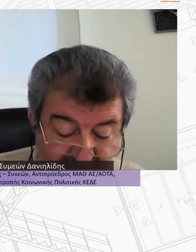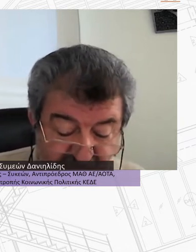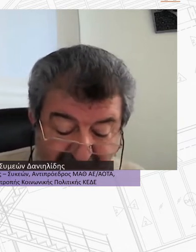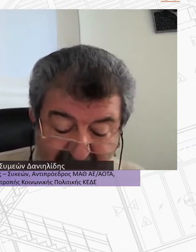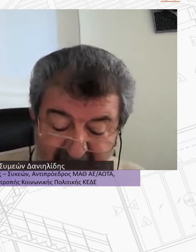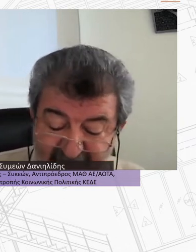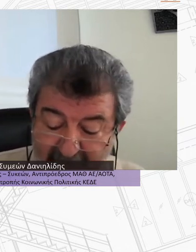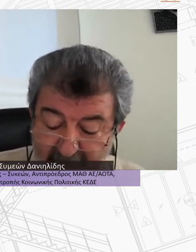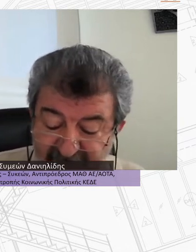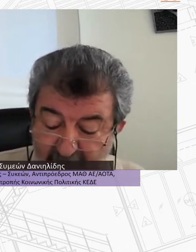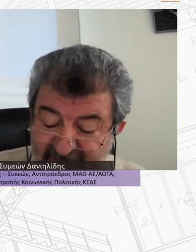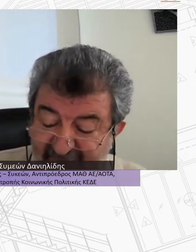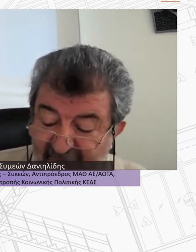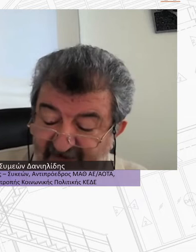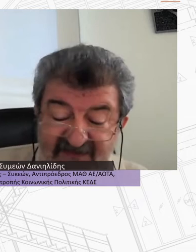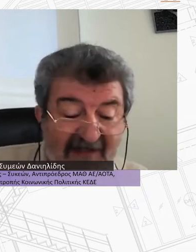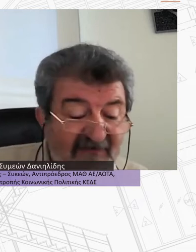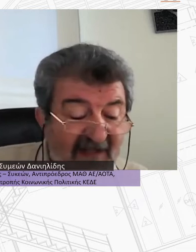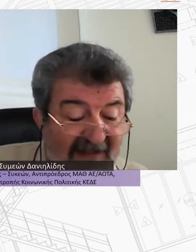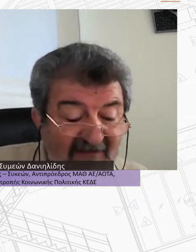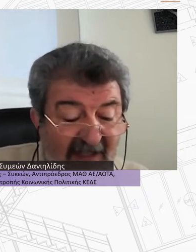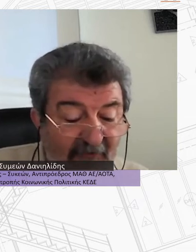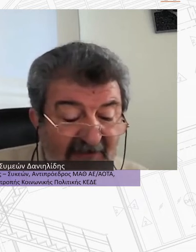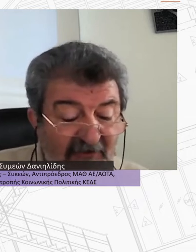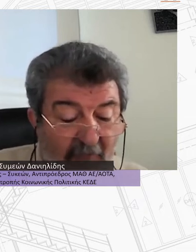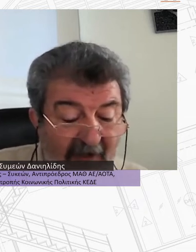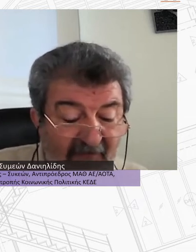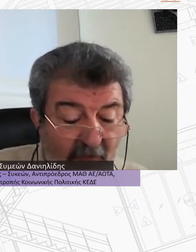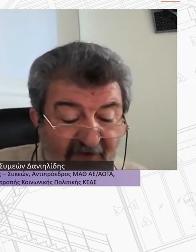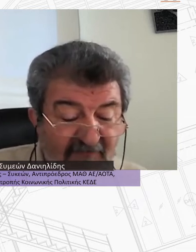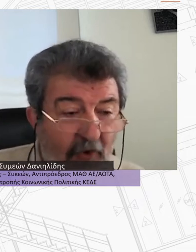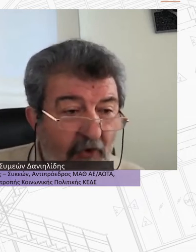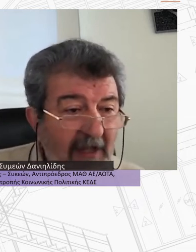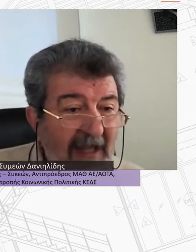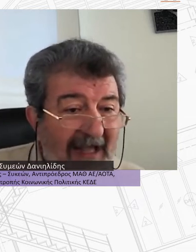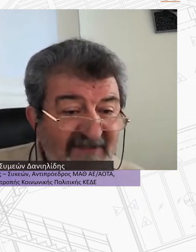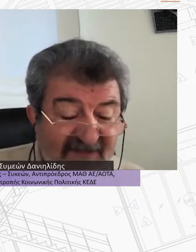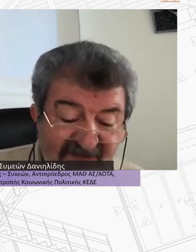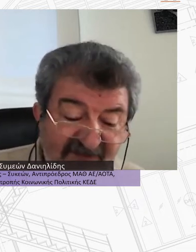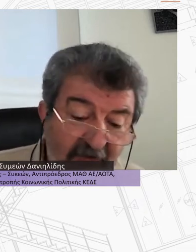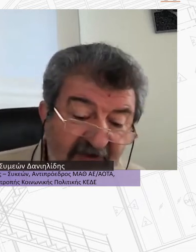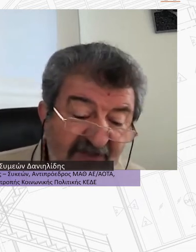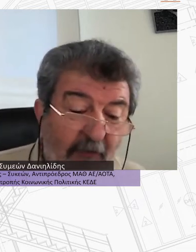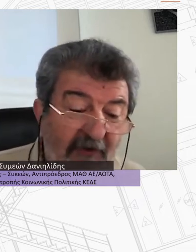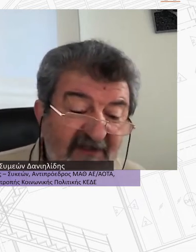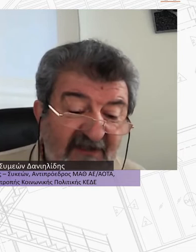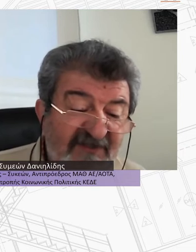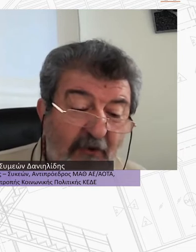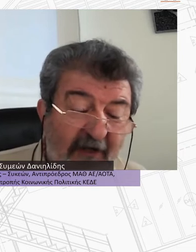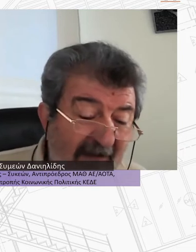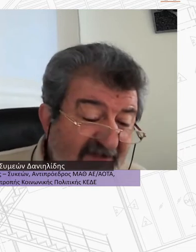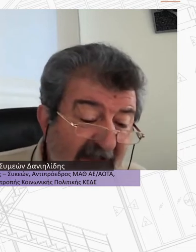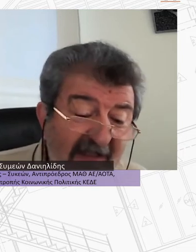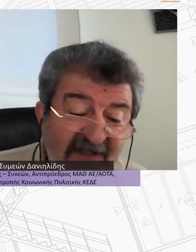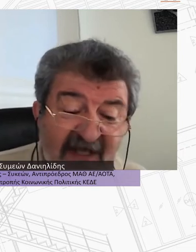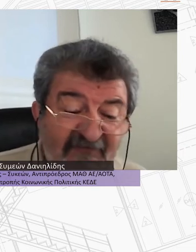θέλω να τονίσω για άλλη μια φορά ότι η τοπική αυτοδιοίκηση την τελευταία δεκαετία αποτελεί το μοναδικό θεσμό άσκησης κοινωνικής πολιτικής στη